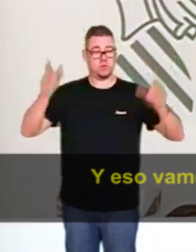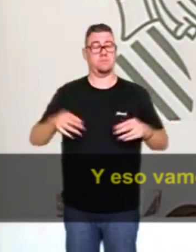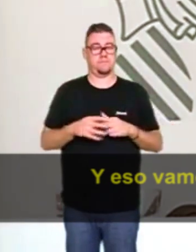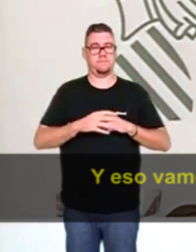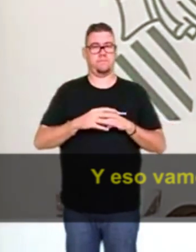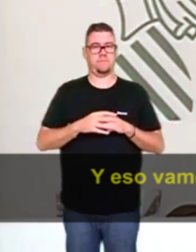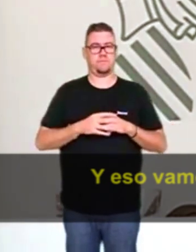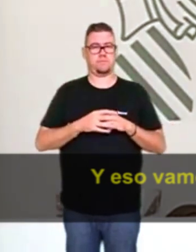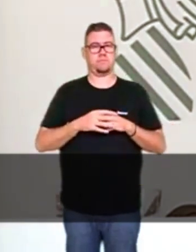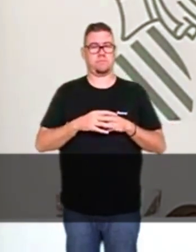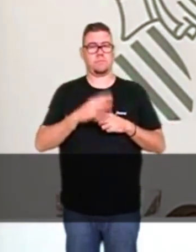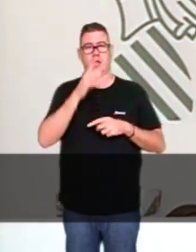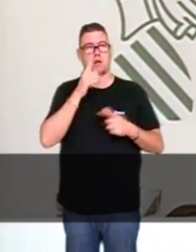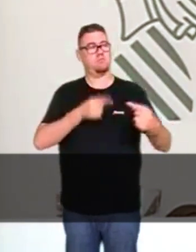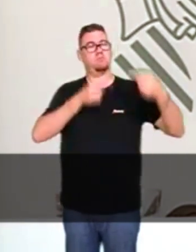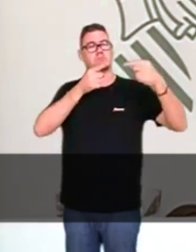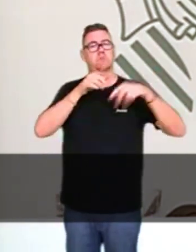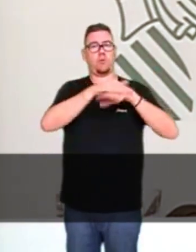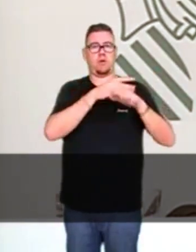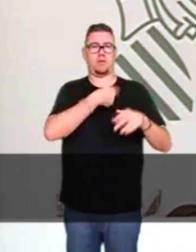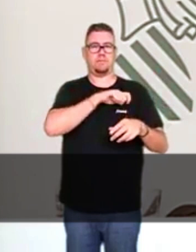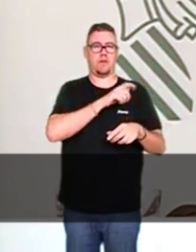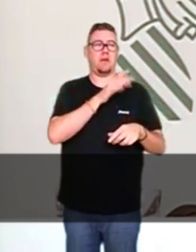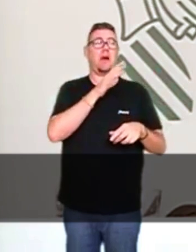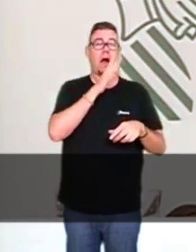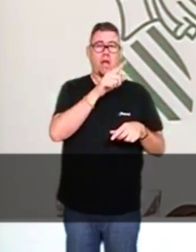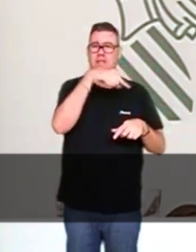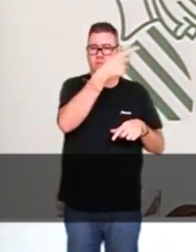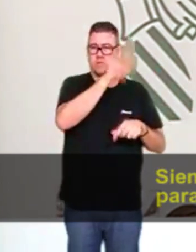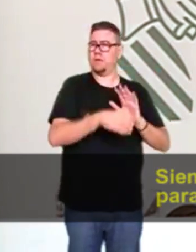front al govern d'Espanya, el que està ara i el que vinga després.